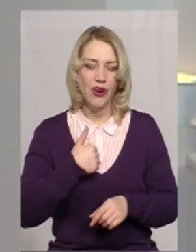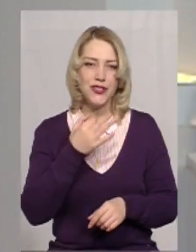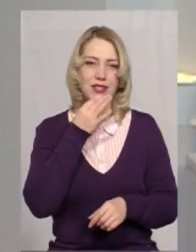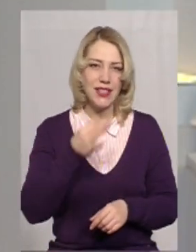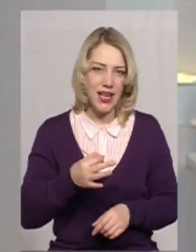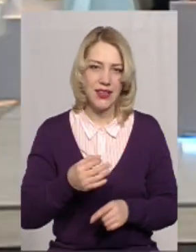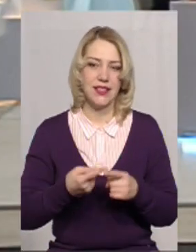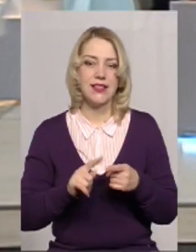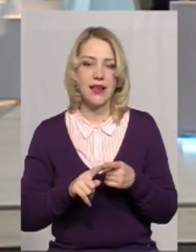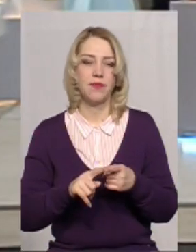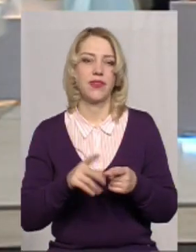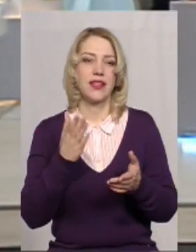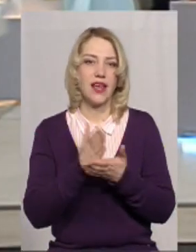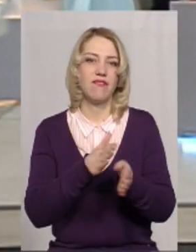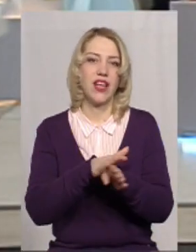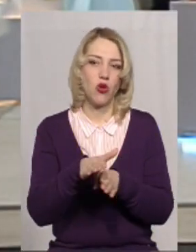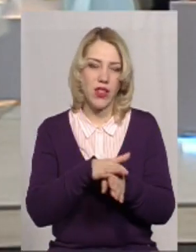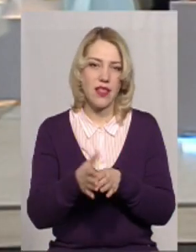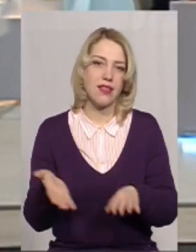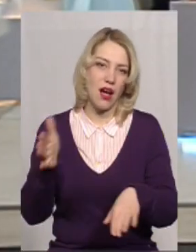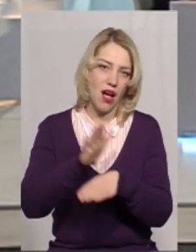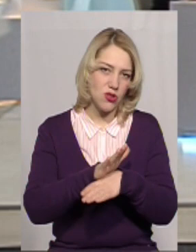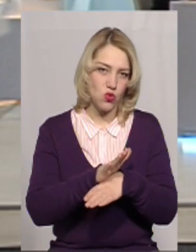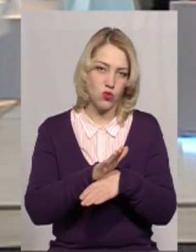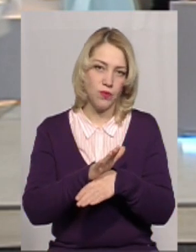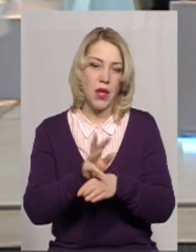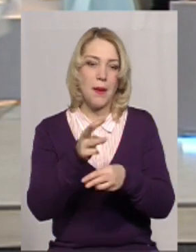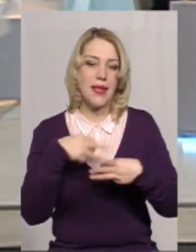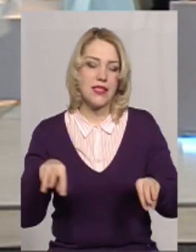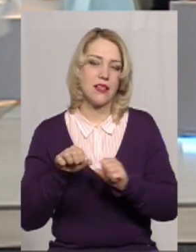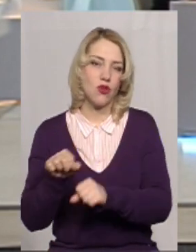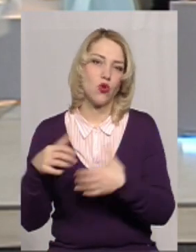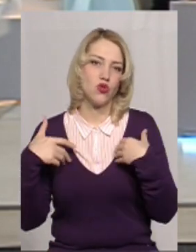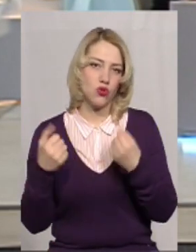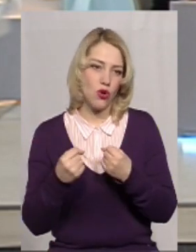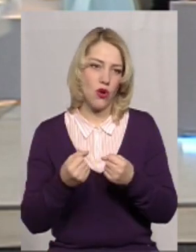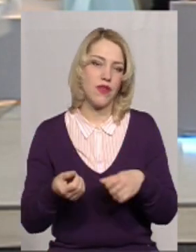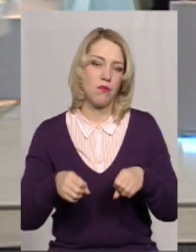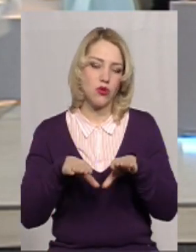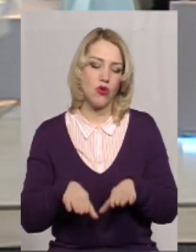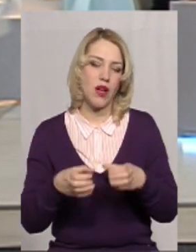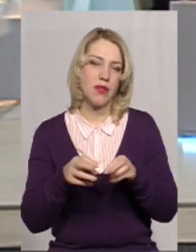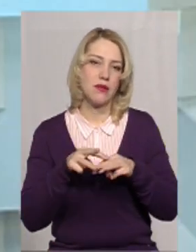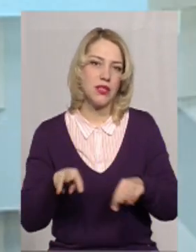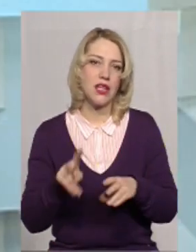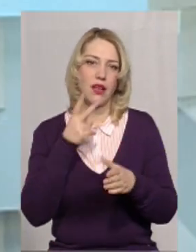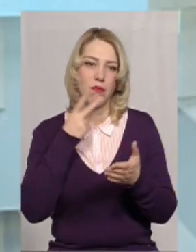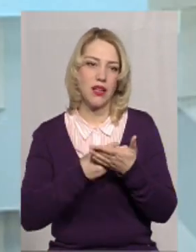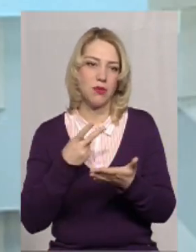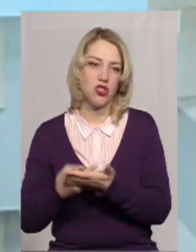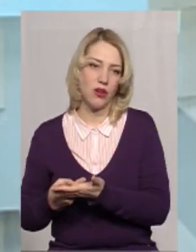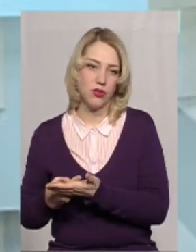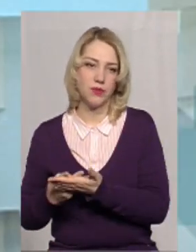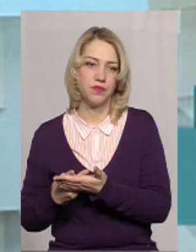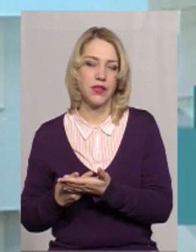речі. Так, це є виконання наказу Міністерства охорони здоров'я України, постанови Кабінету міністрів, які передбачають